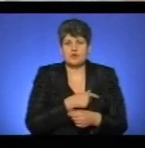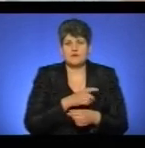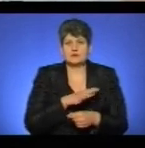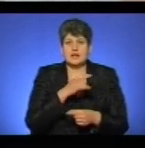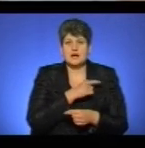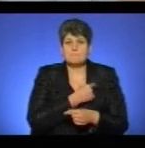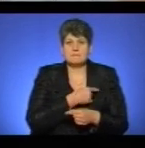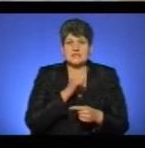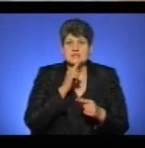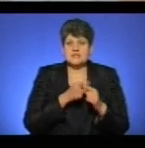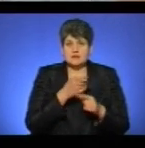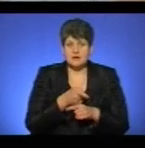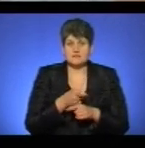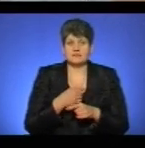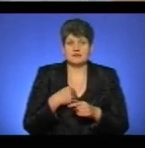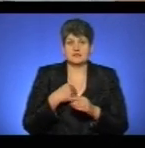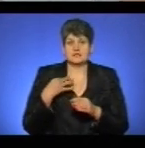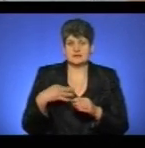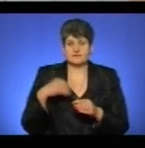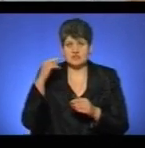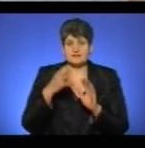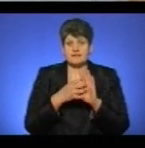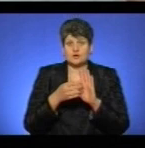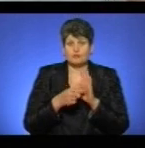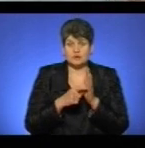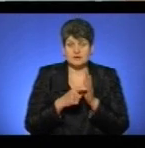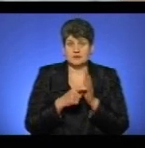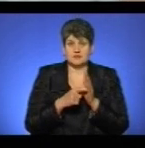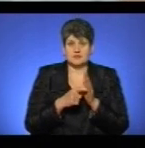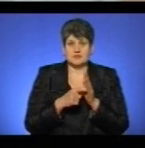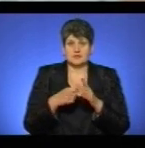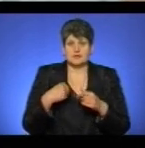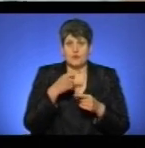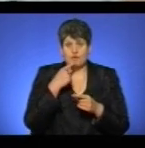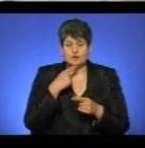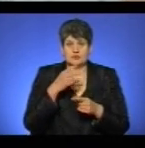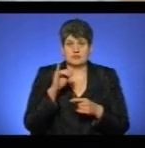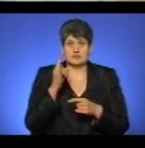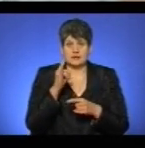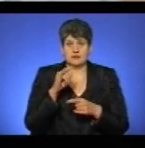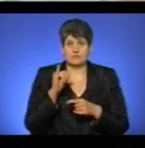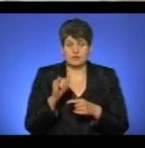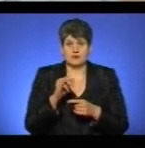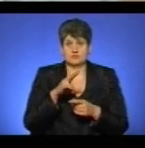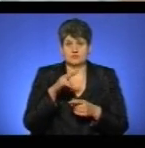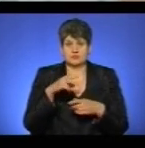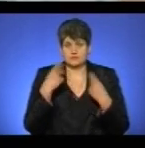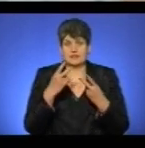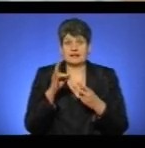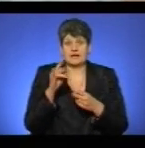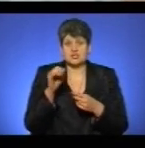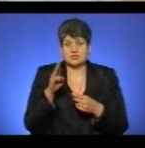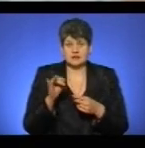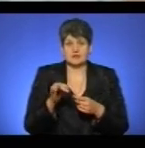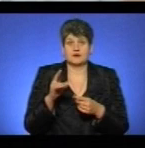подзвонив мій, бо він там був, він в 9-му класі вчитися. Я взяла, знімліла дитина, дитині погон. Взяла, що необхідно, нешатирний,